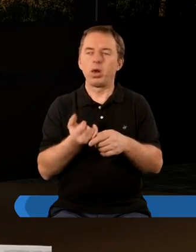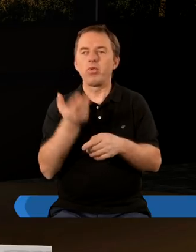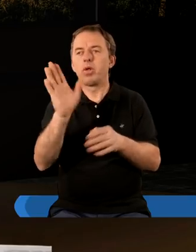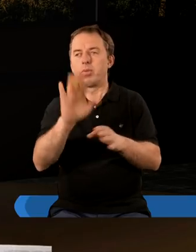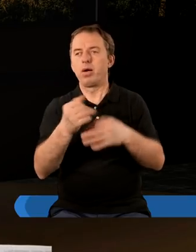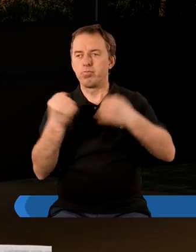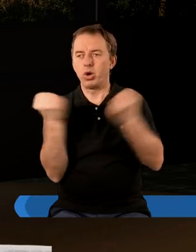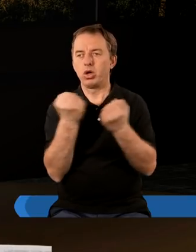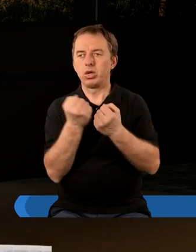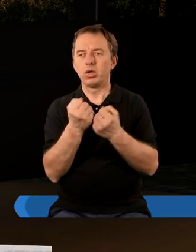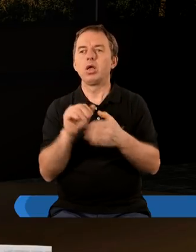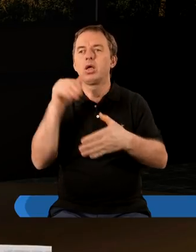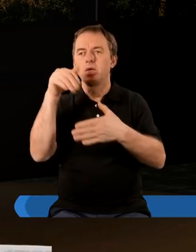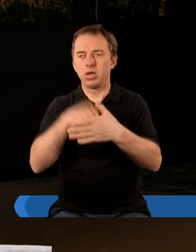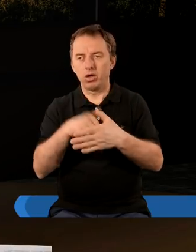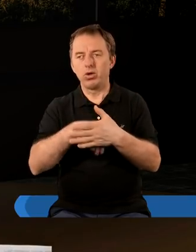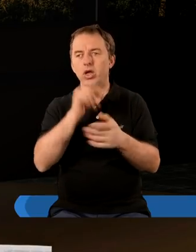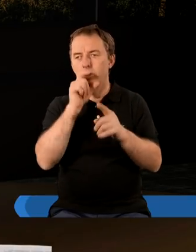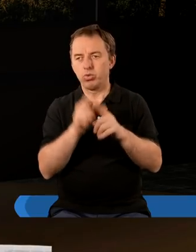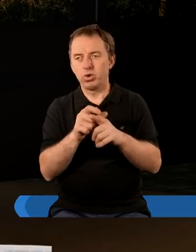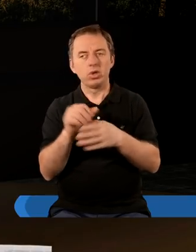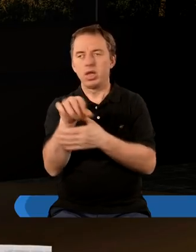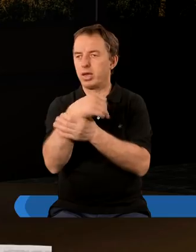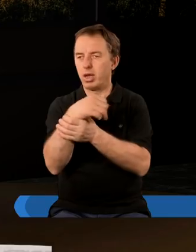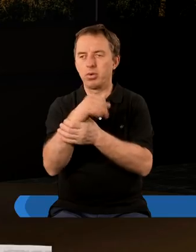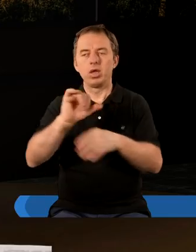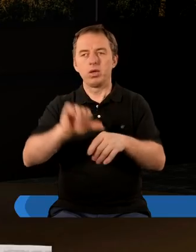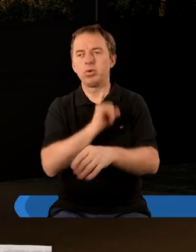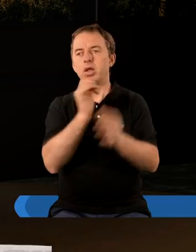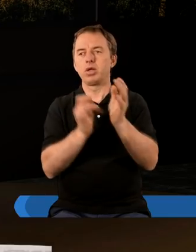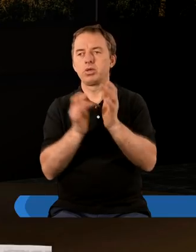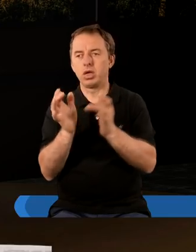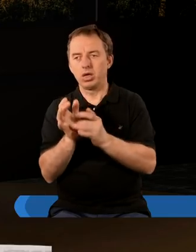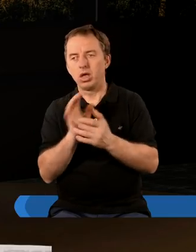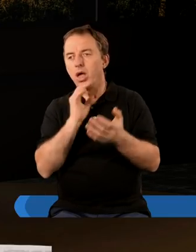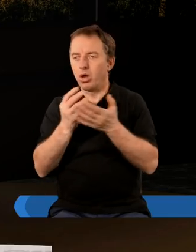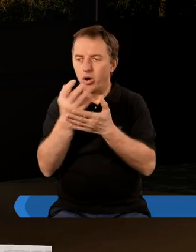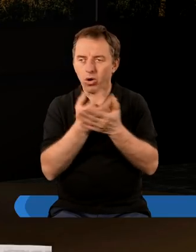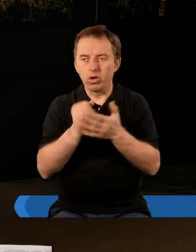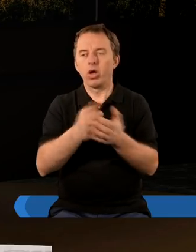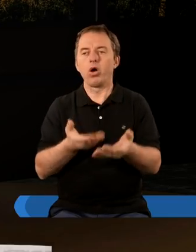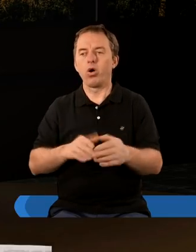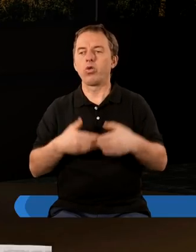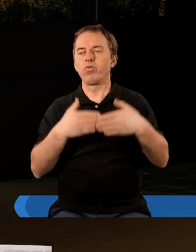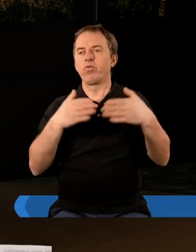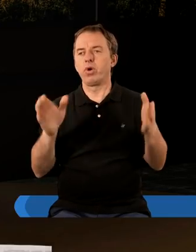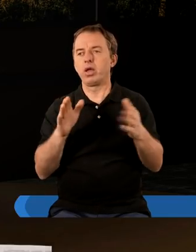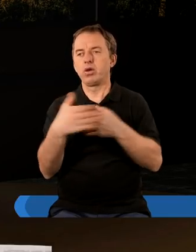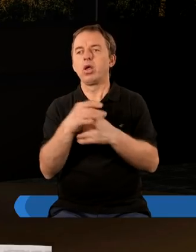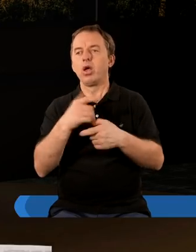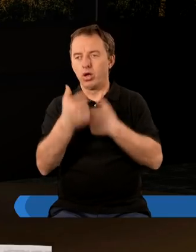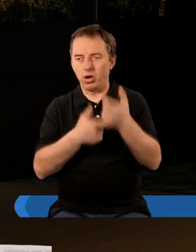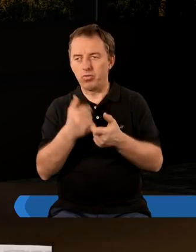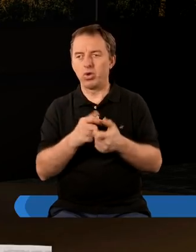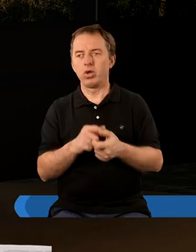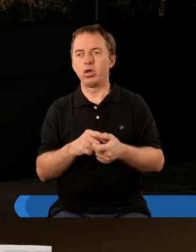niewielką moc zachowują słowo i nie zapierają się imienia Jezusa korzystają z tych otwartych drzwi robią